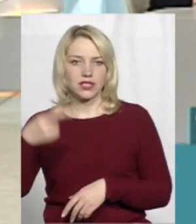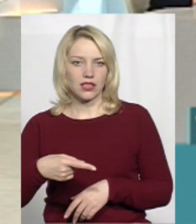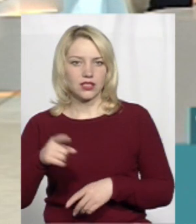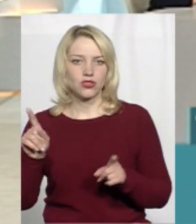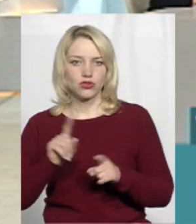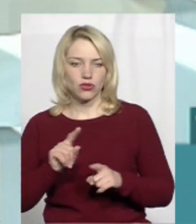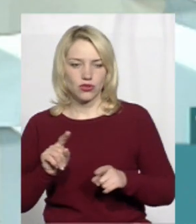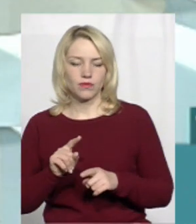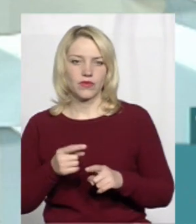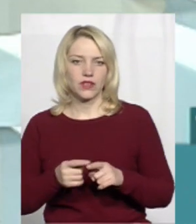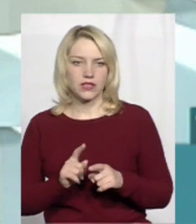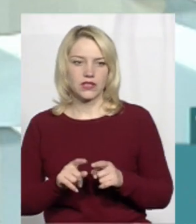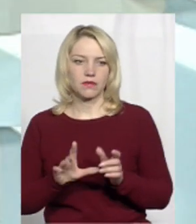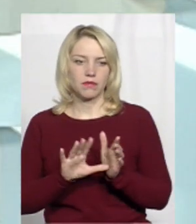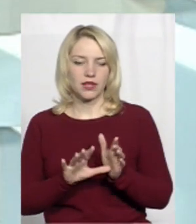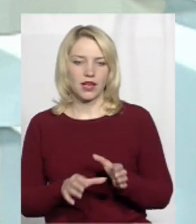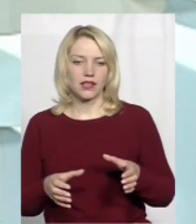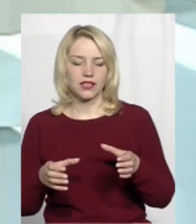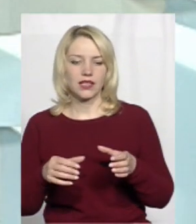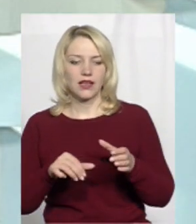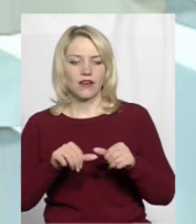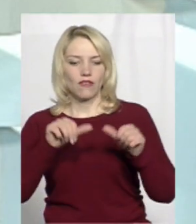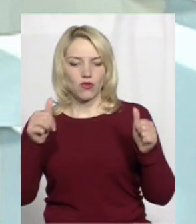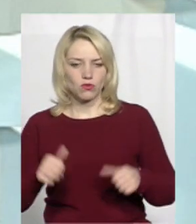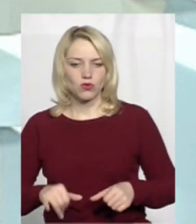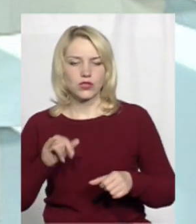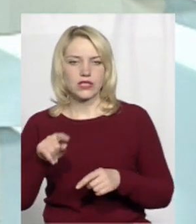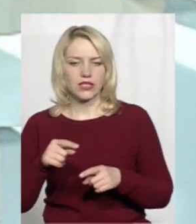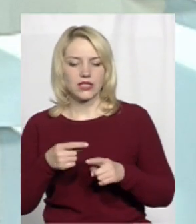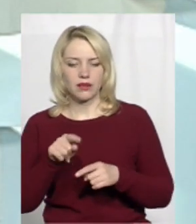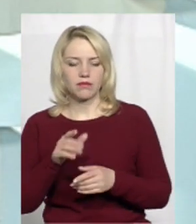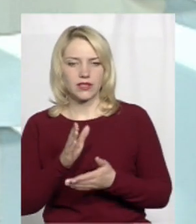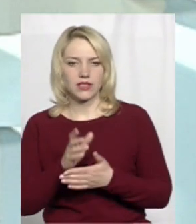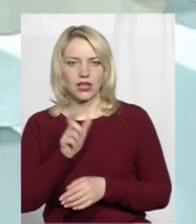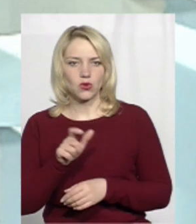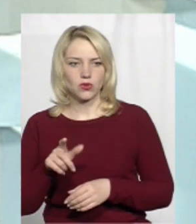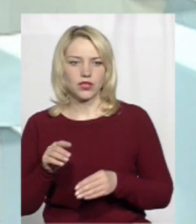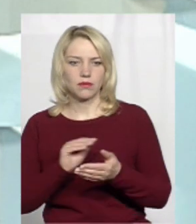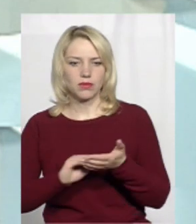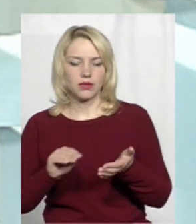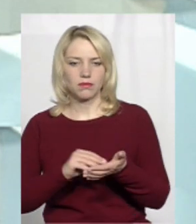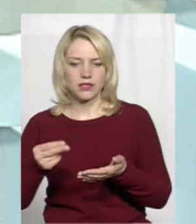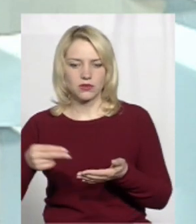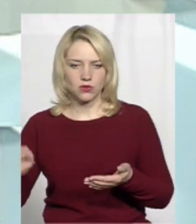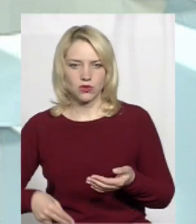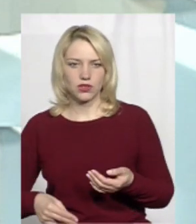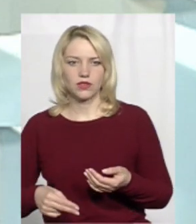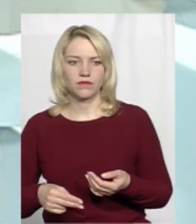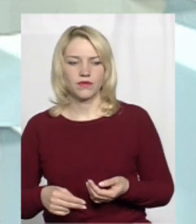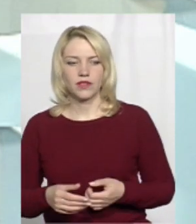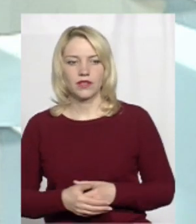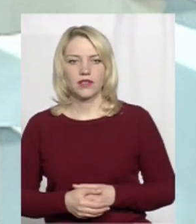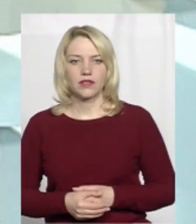вони всі входять в склад бригади, і там же знаходяться, і там же люди підписують, відповідно, через